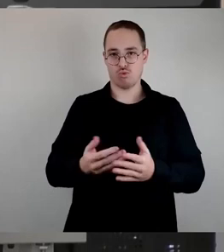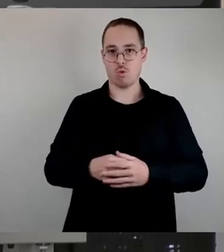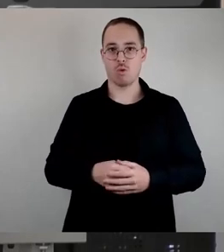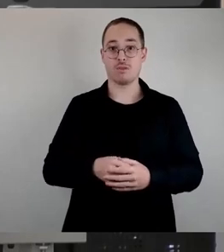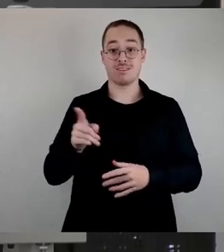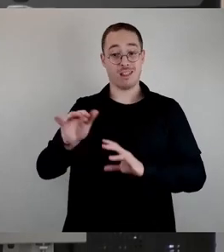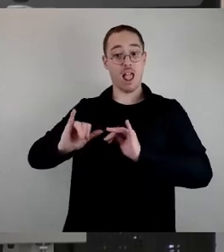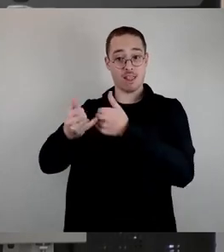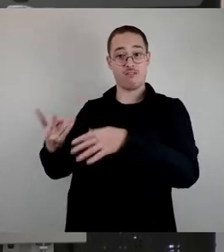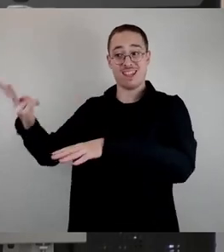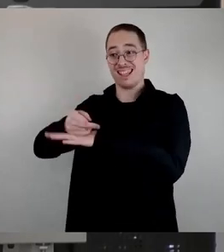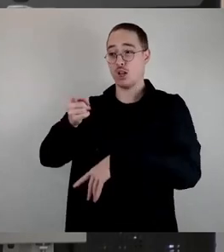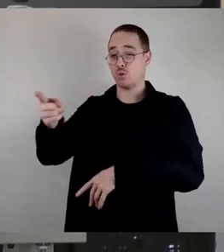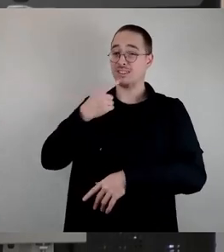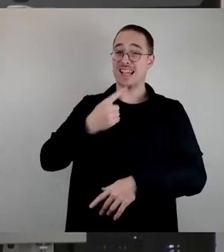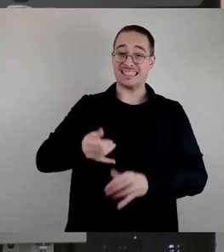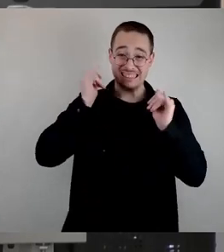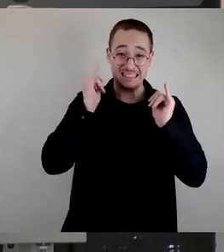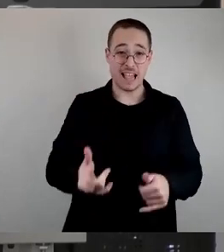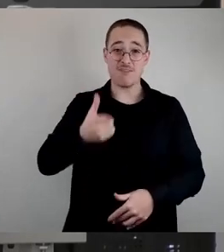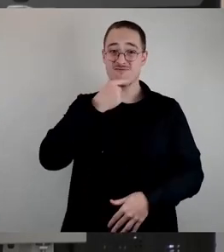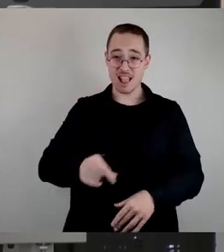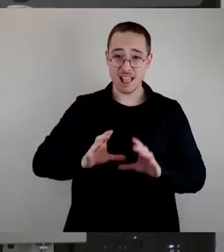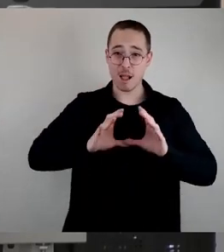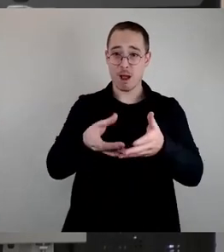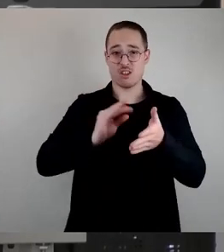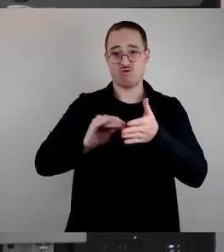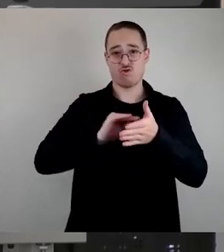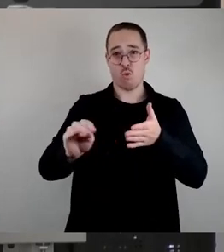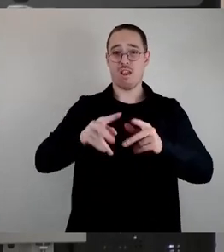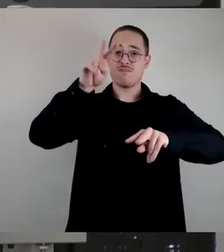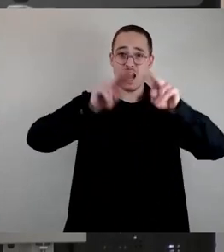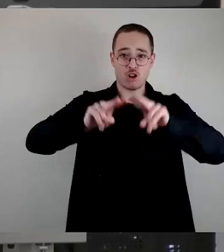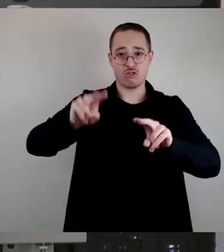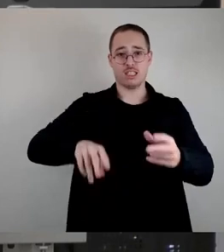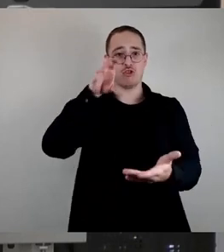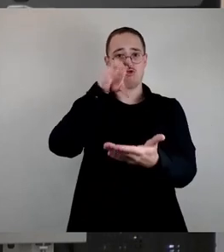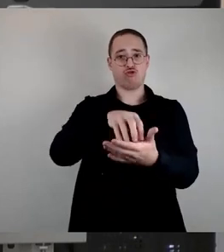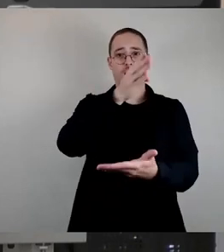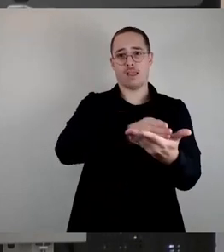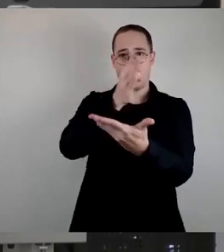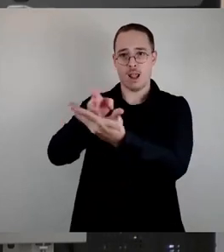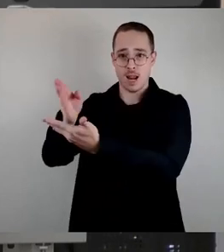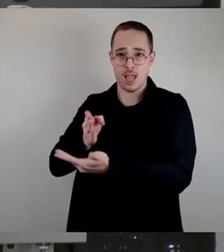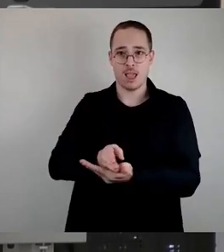Wunsch nach Gemeinschaftsschulen in verschiedenen Stadtteilen der Stadt Dresden.